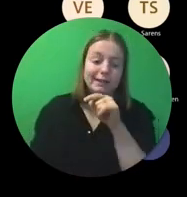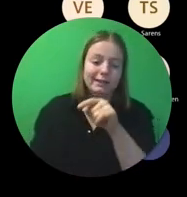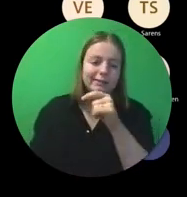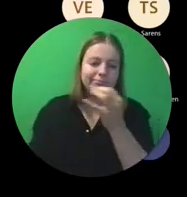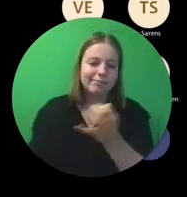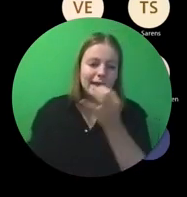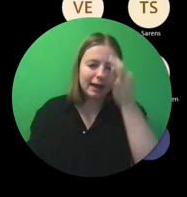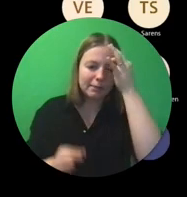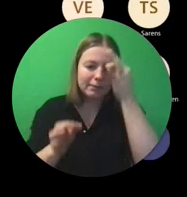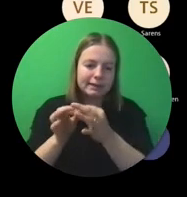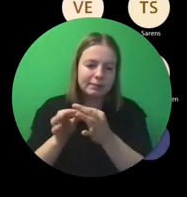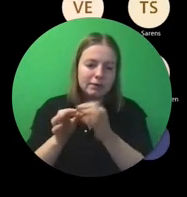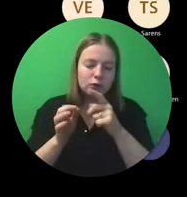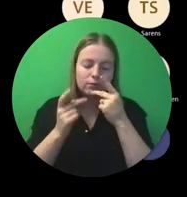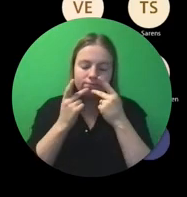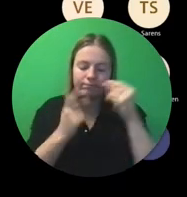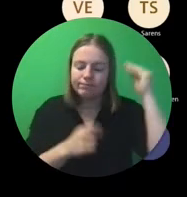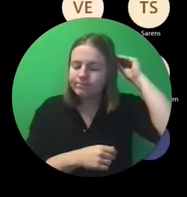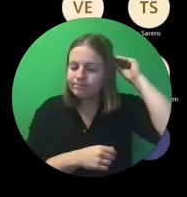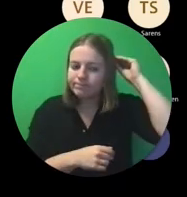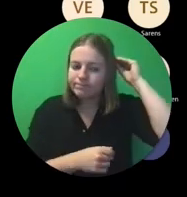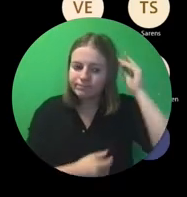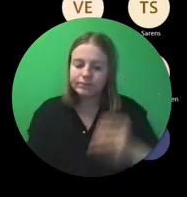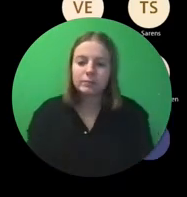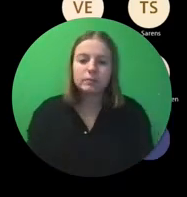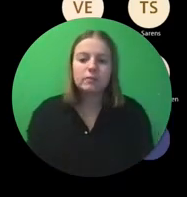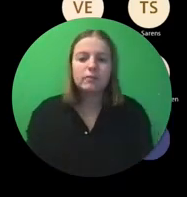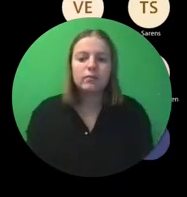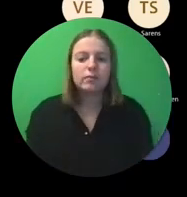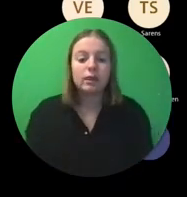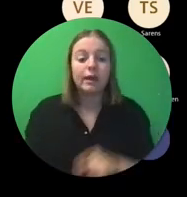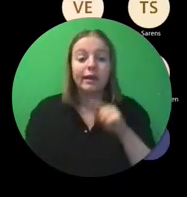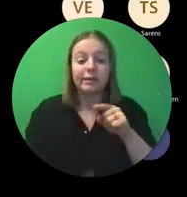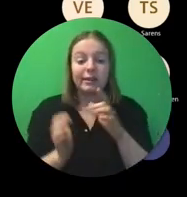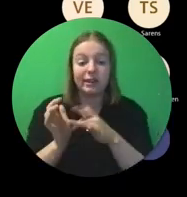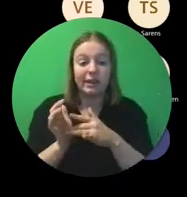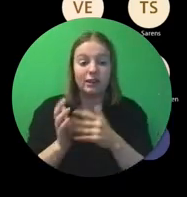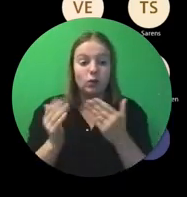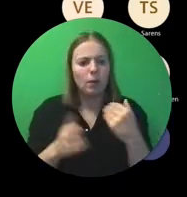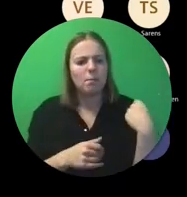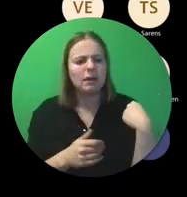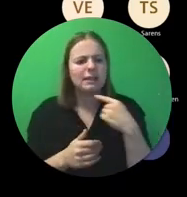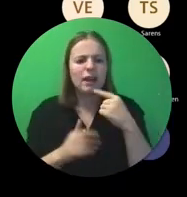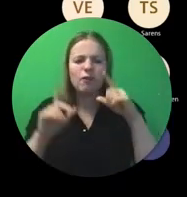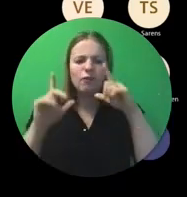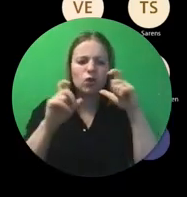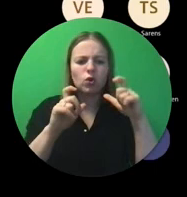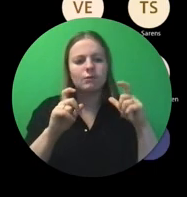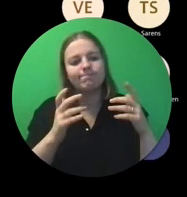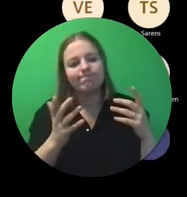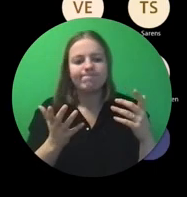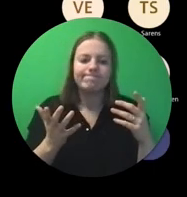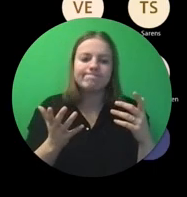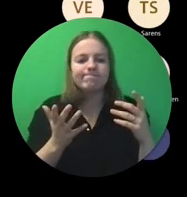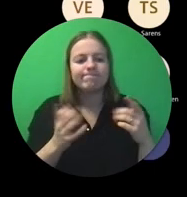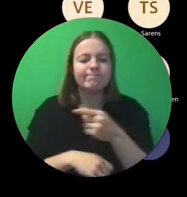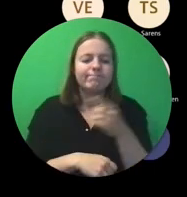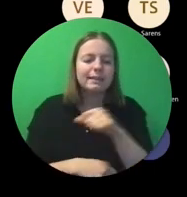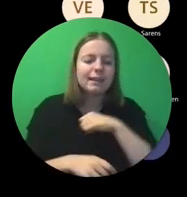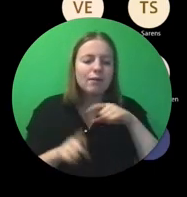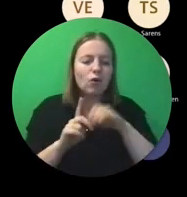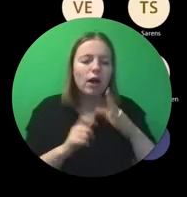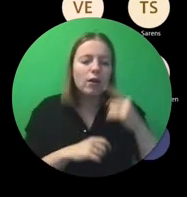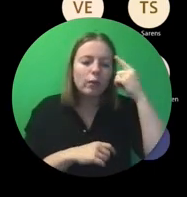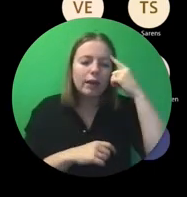principe dat je voor ogen moet houden. En dat is ook de reden dat we er straks zijn van foto's. Ja, jullie weten dat zelf